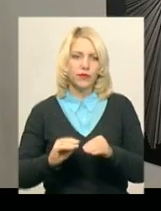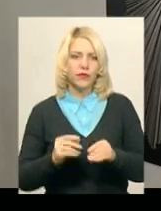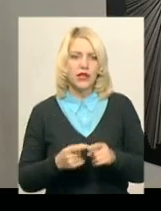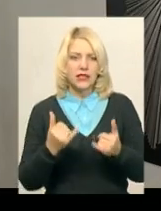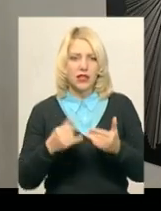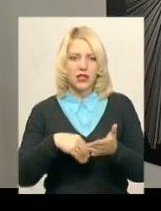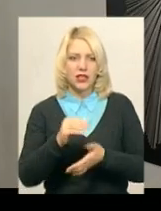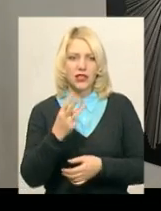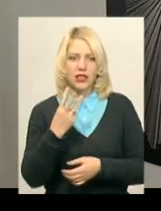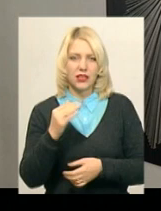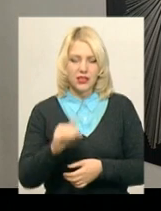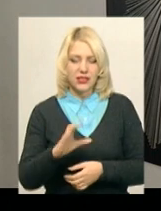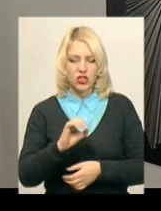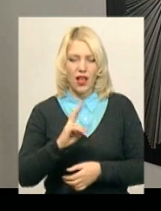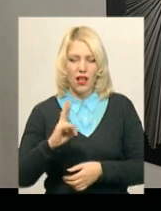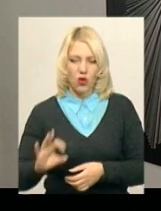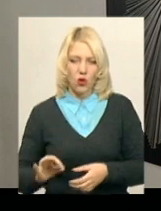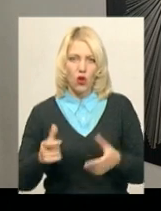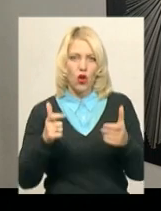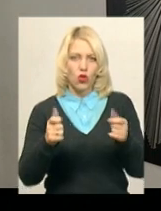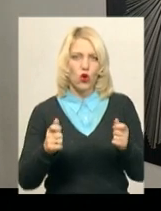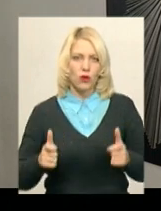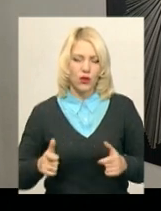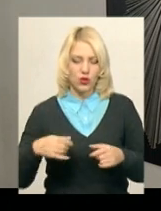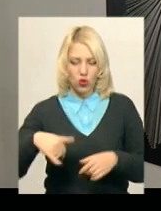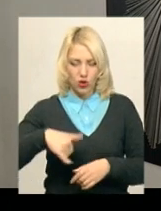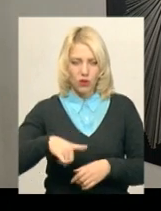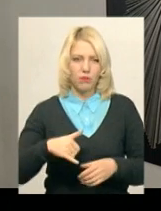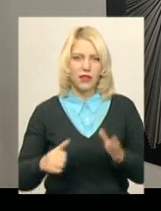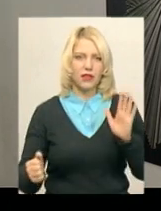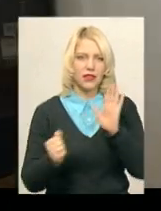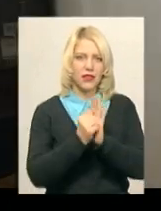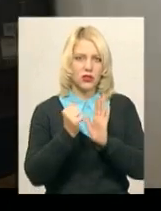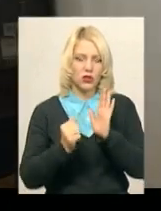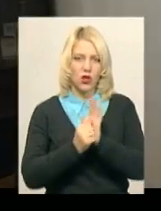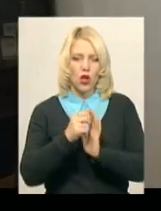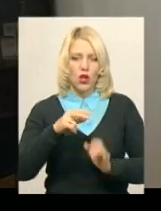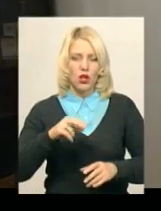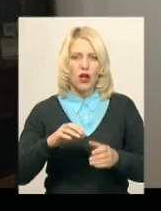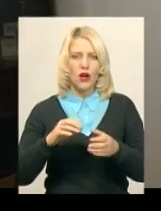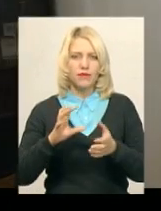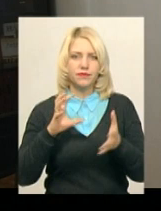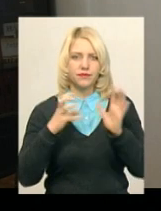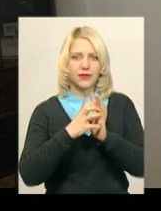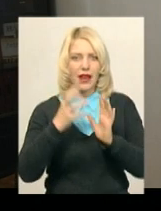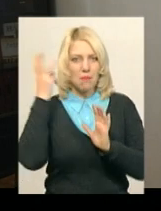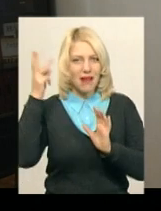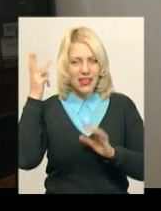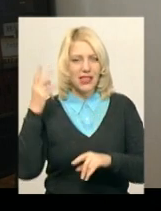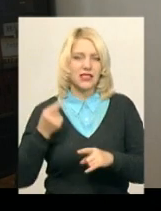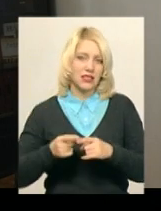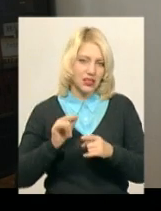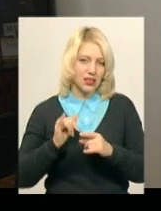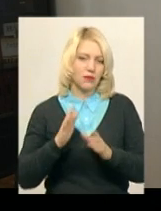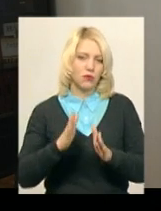3 тисячі екоторбин, працюємо над нанесенням логотипів «Купуй Хмельницький». Я думаю, що до кінця року ми цю